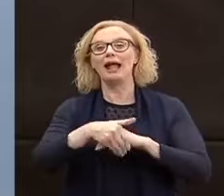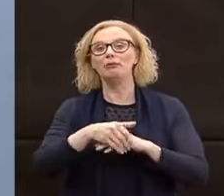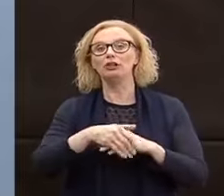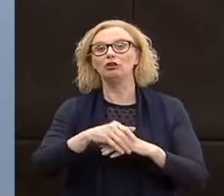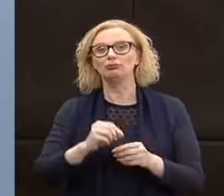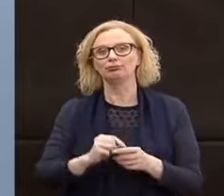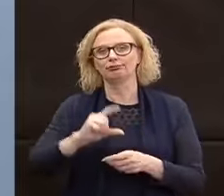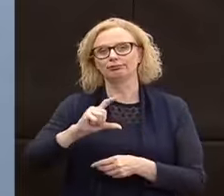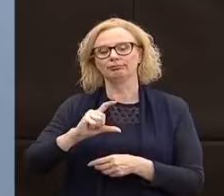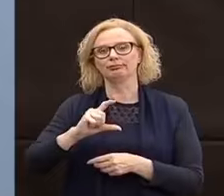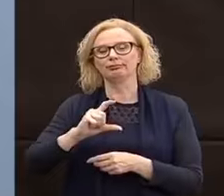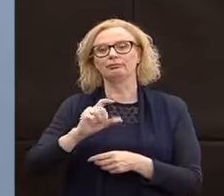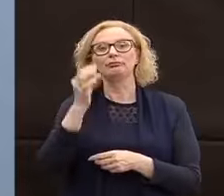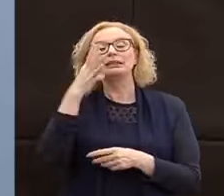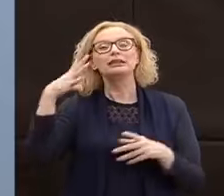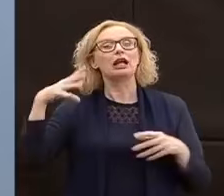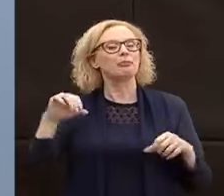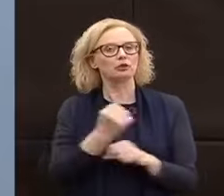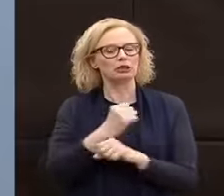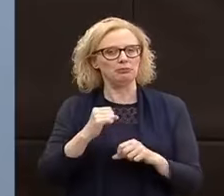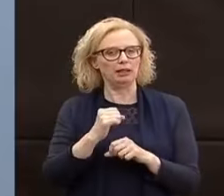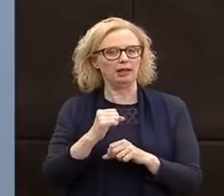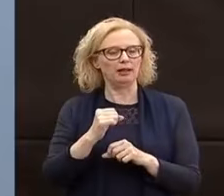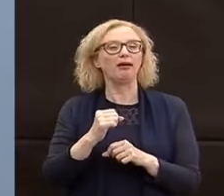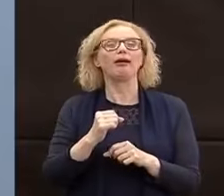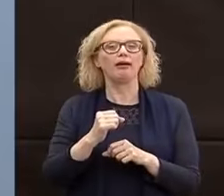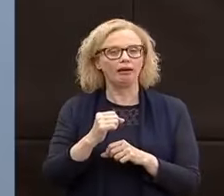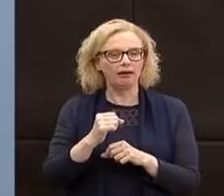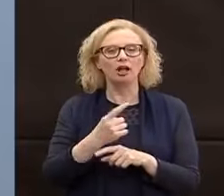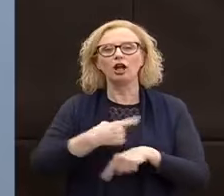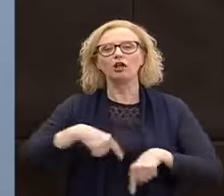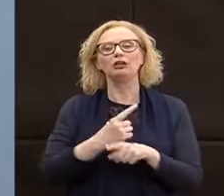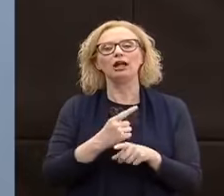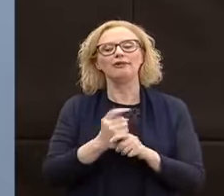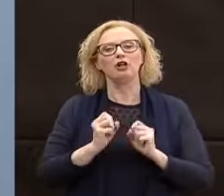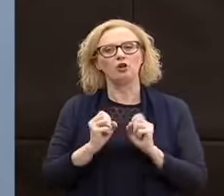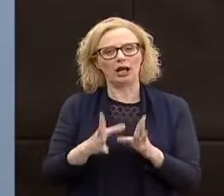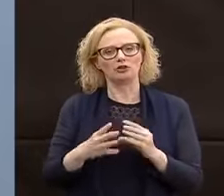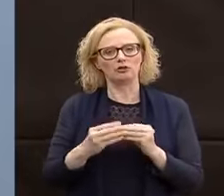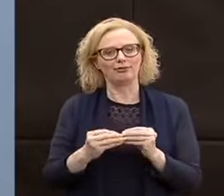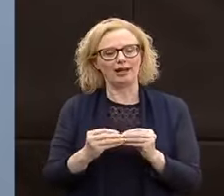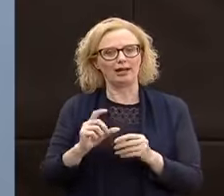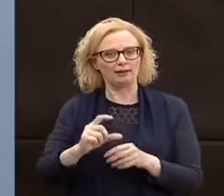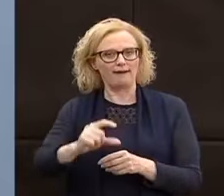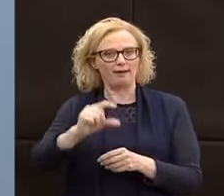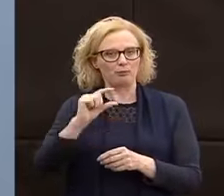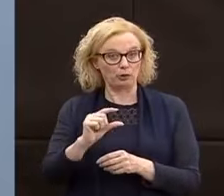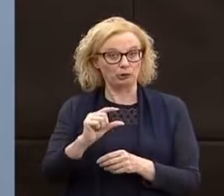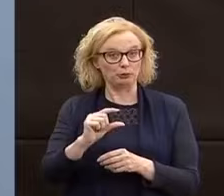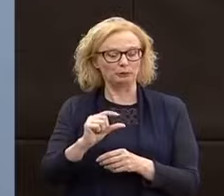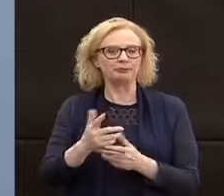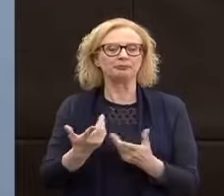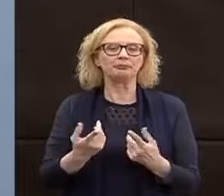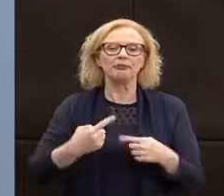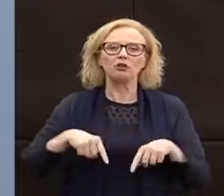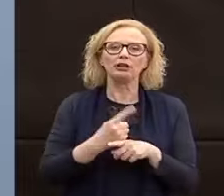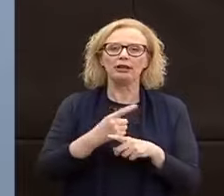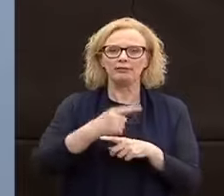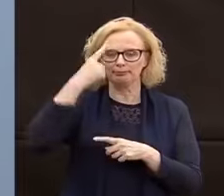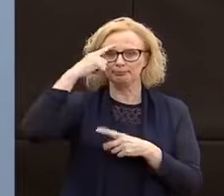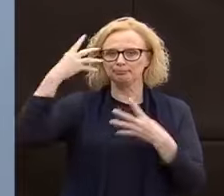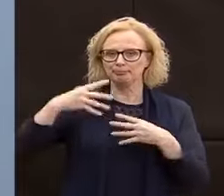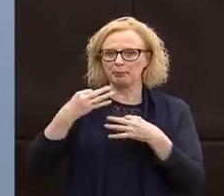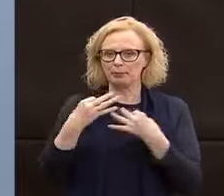ciò non fosse, dobbiamo avere il coraggio di provare a farne un po' di più. Questo sì, però lo vogliamo fare con raziocinio. Capiamo dove va la